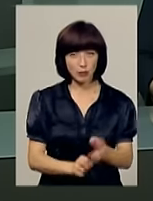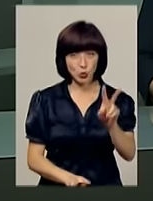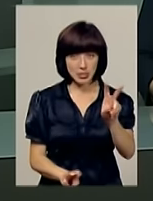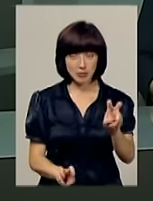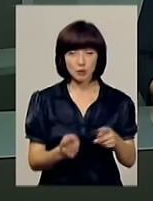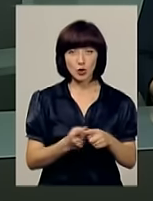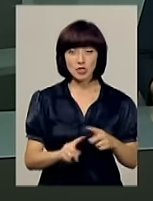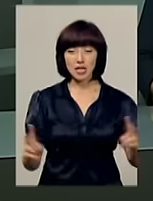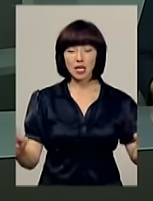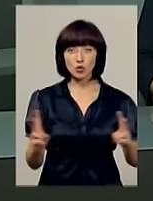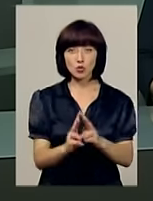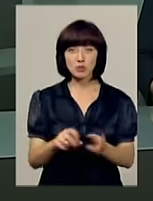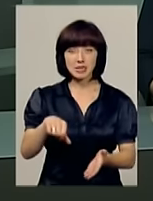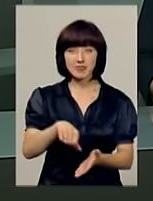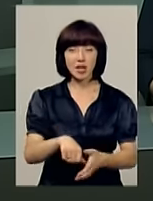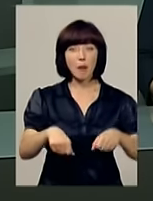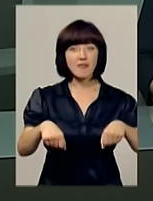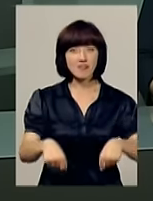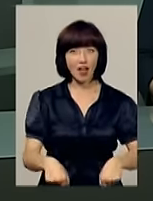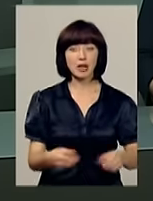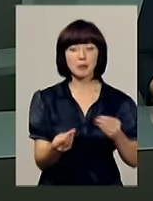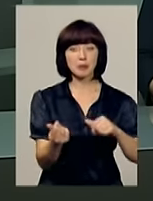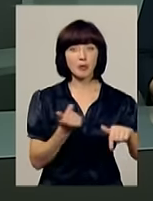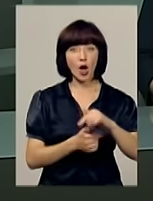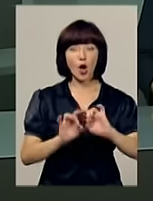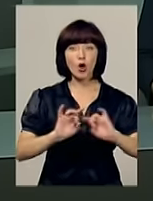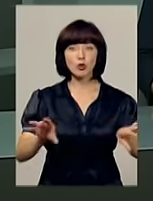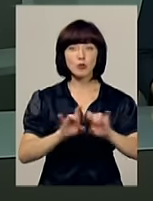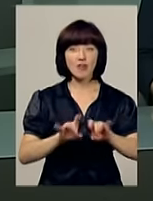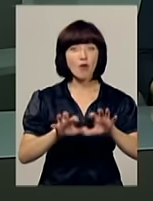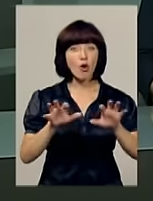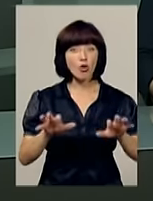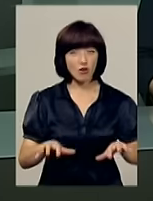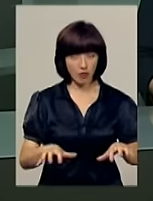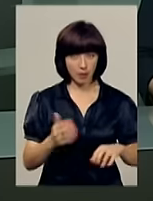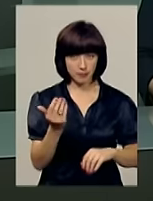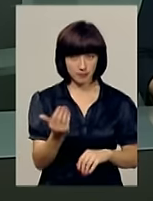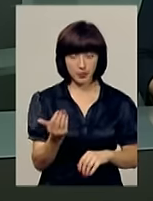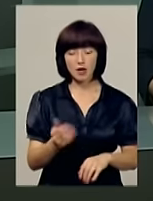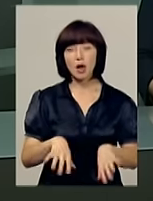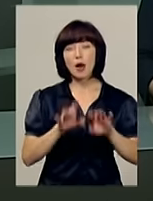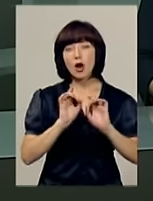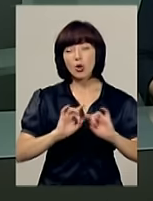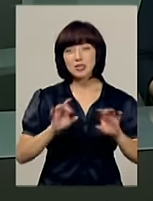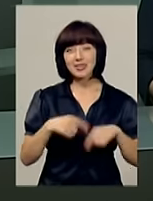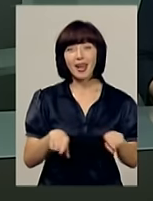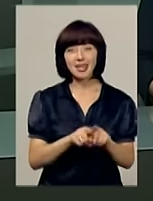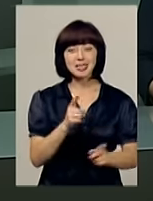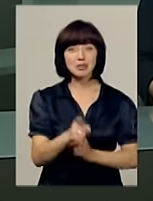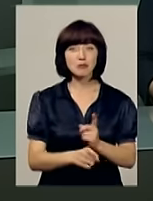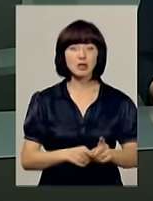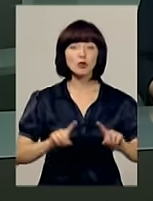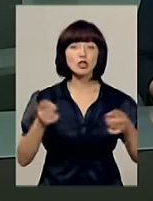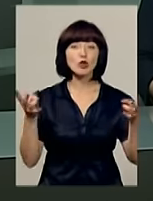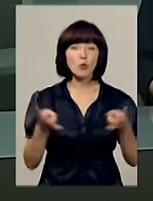зустрічі з представниками влади та підприємцями області розповів її голова Ярослав Кашуба. Він пояснив, такі зміни в крайнеобхідній